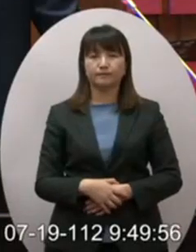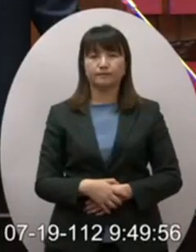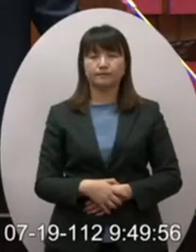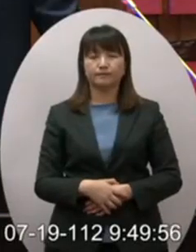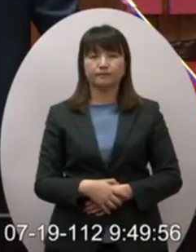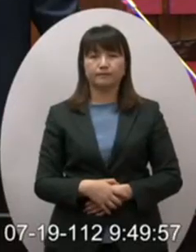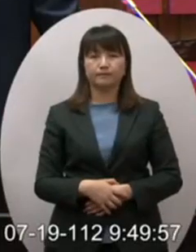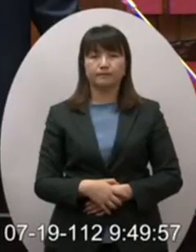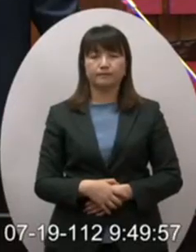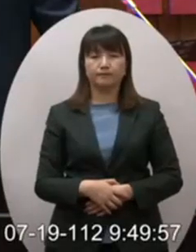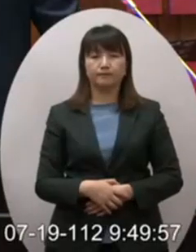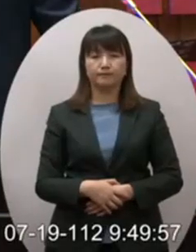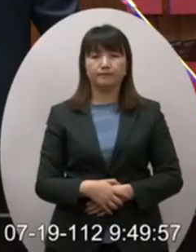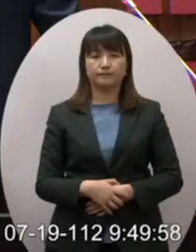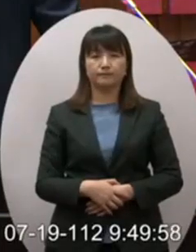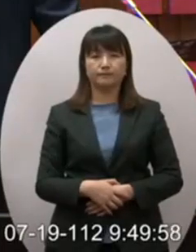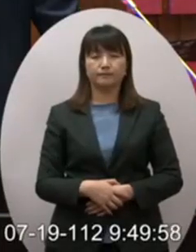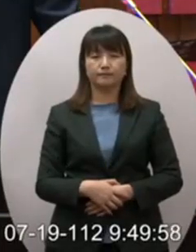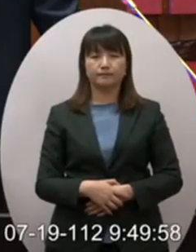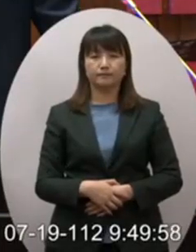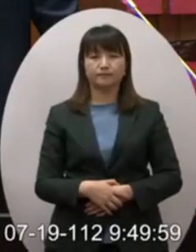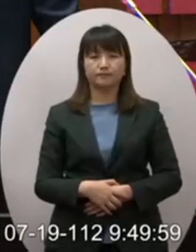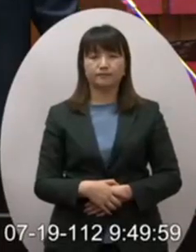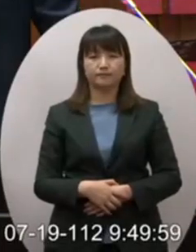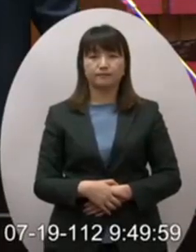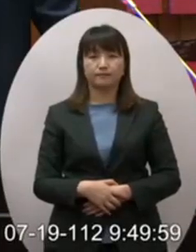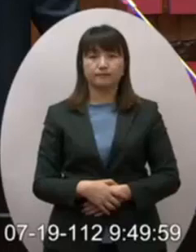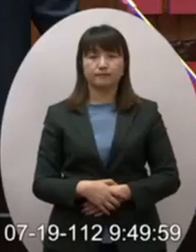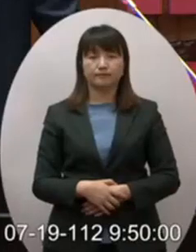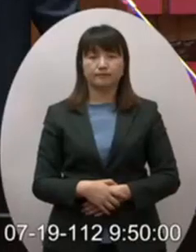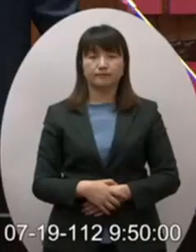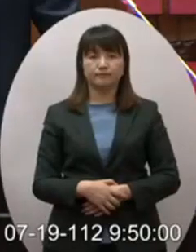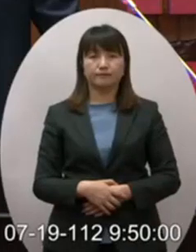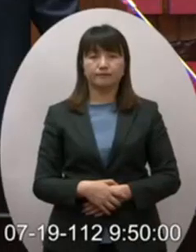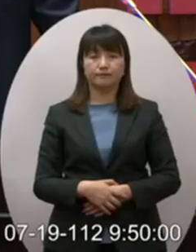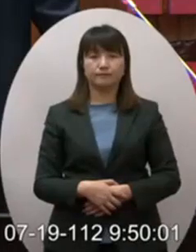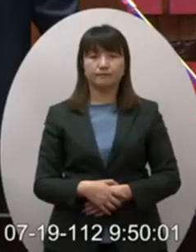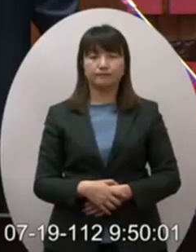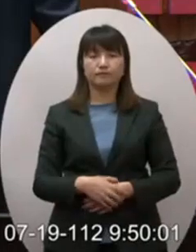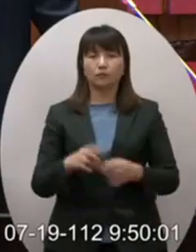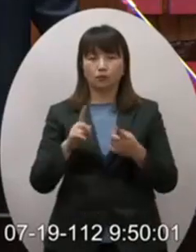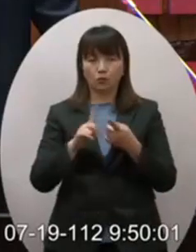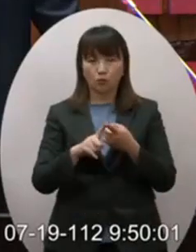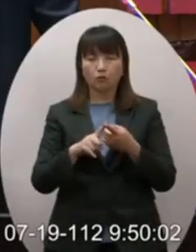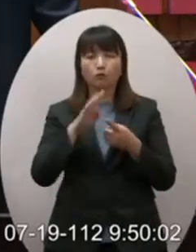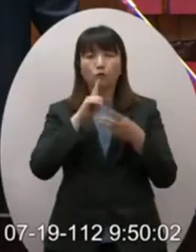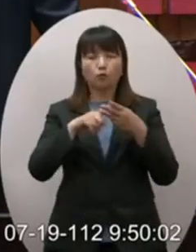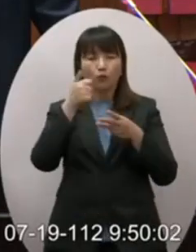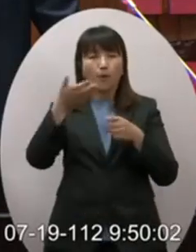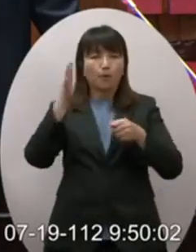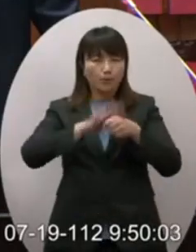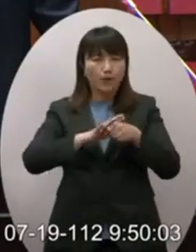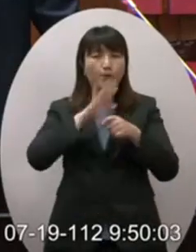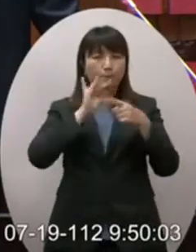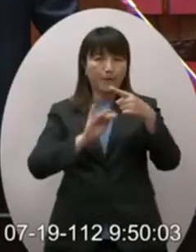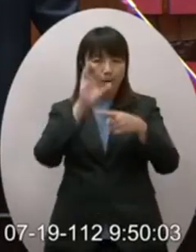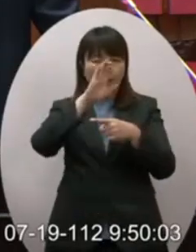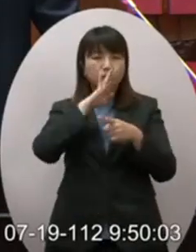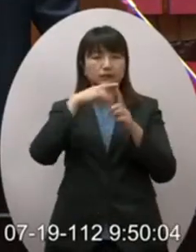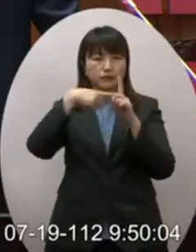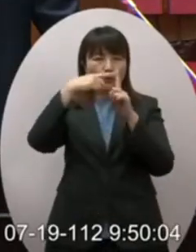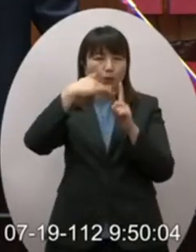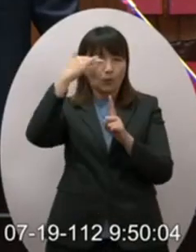錯他說全世界九層的這個晶片都是台灣製造實際上是高階晶片主持人的補充是高階晶片九層